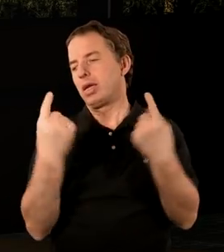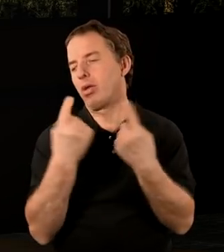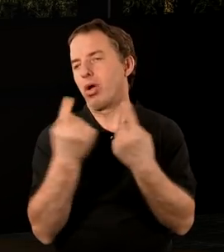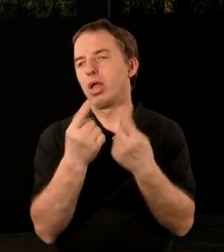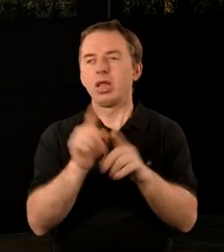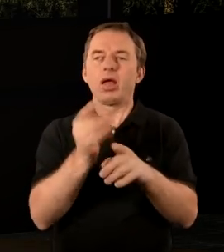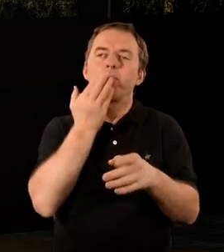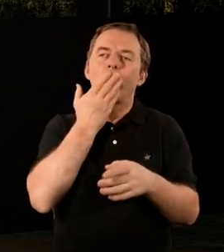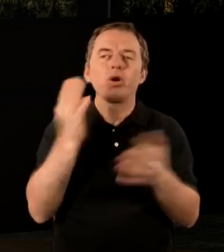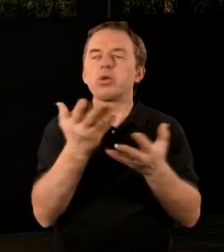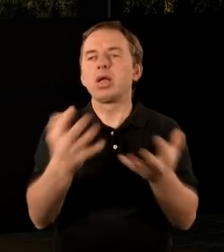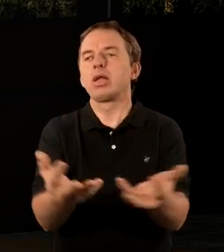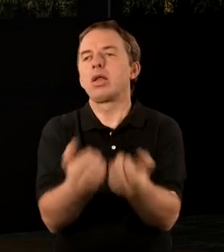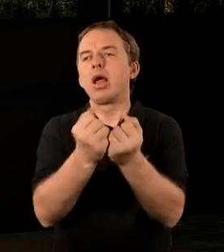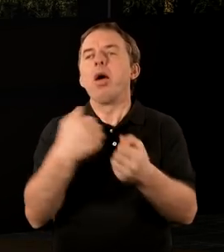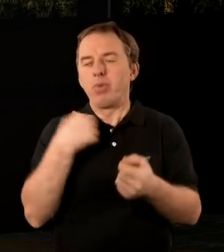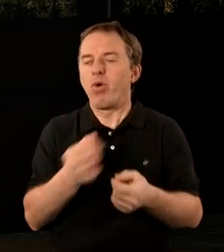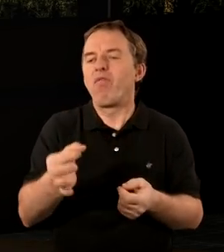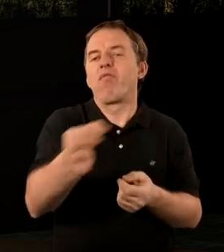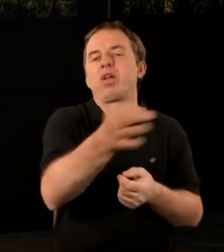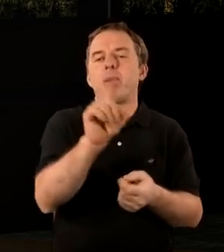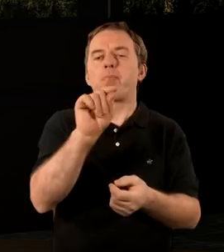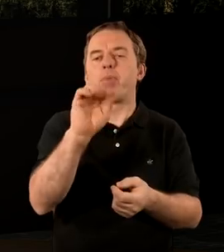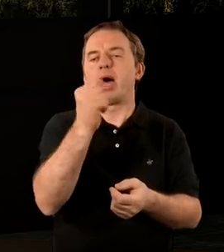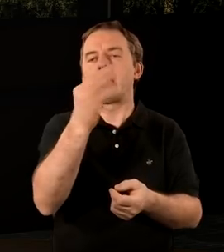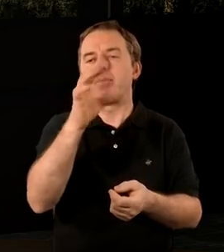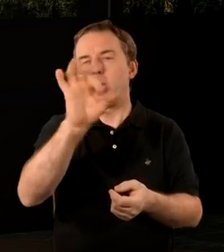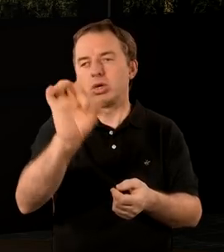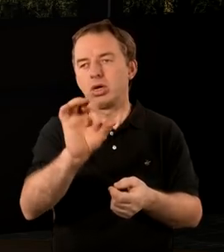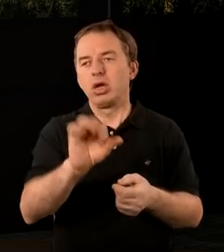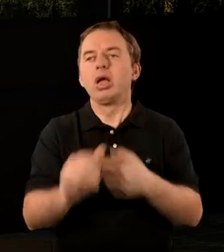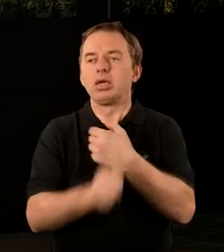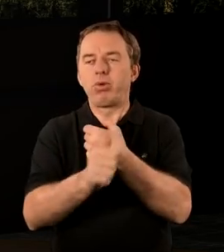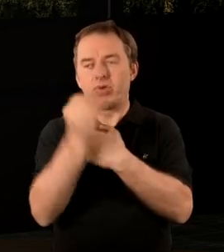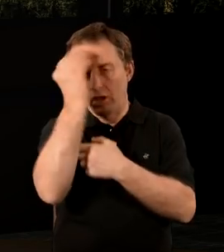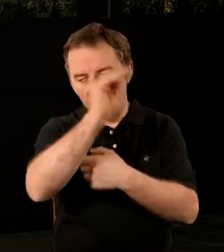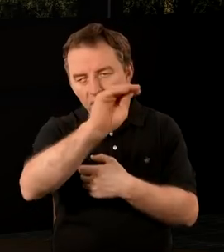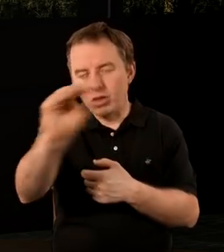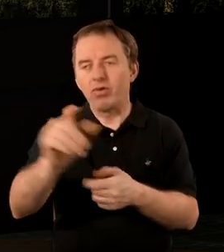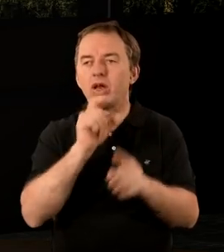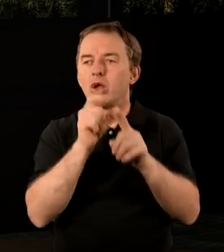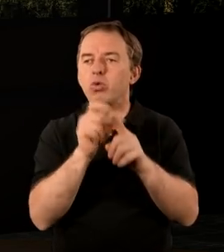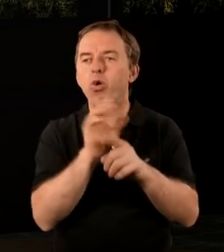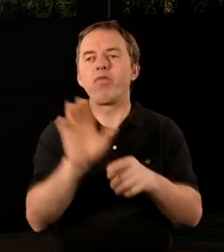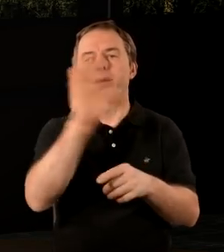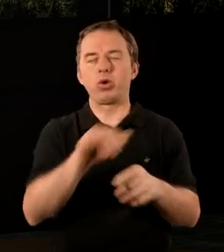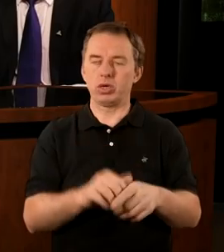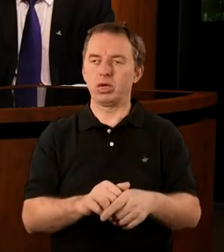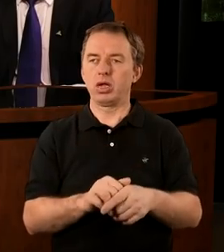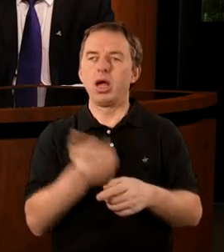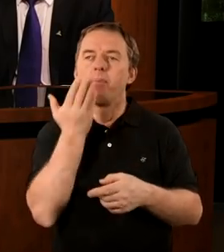ale też jest mowa o tym, gdzie się znajduje. Byłem na wyspie zwanej Patmos z powodu zwiastowania Słowa Bożego.